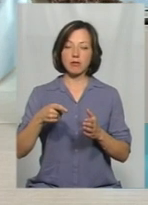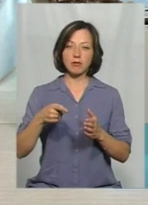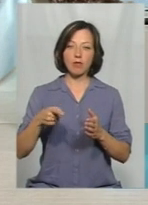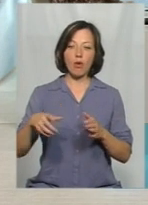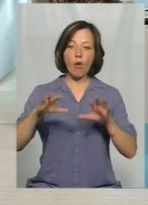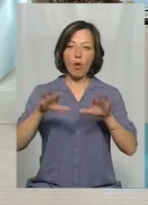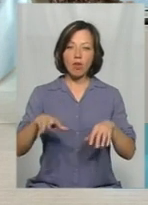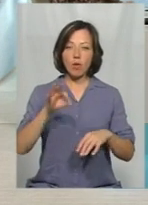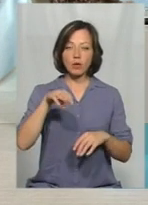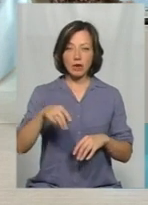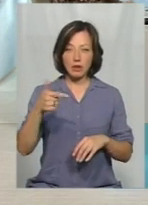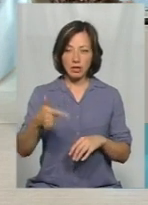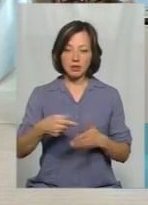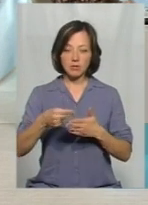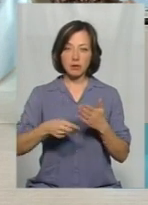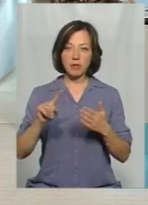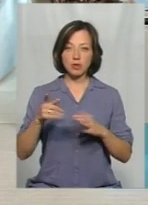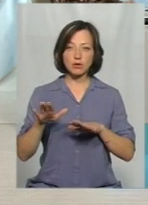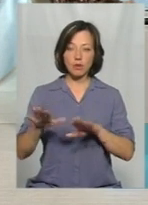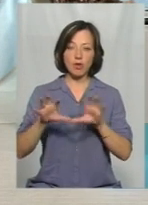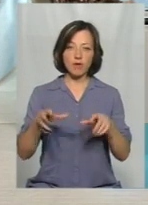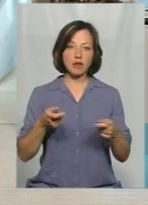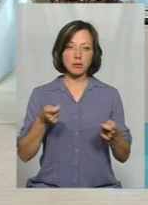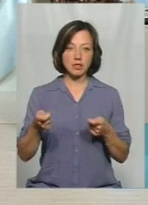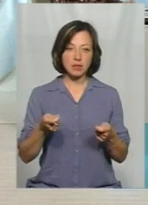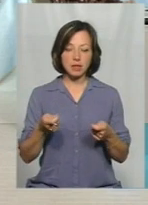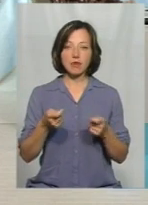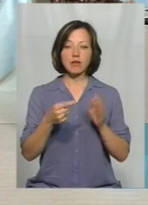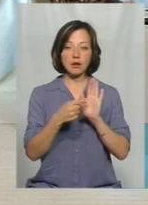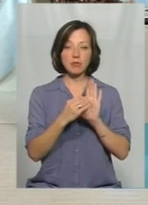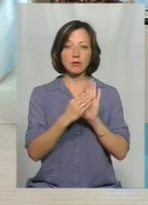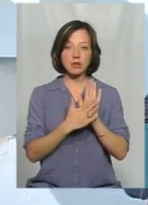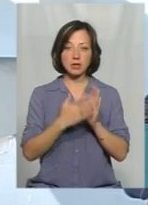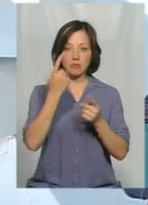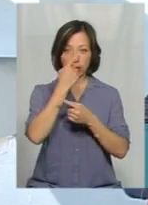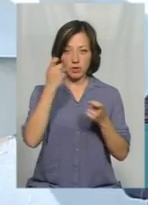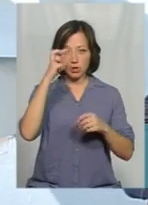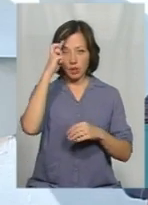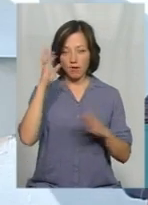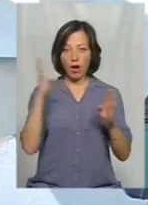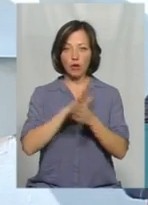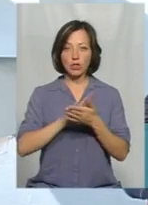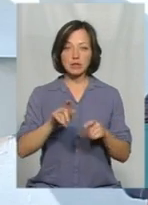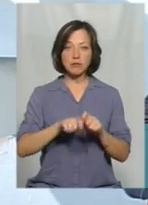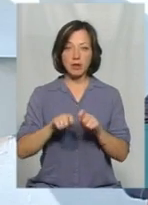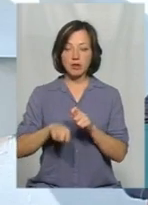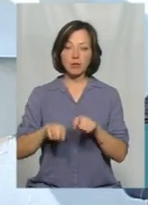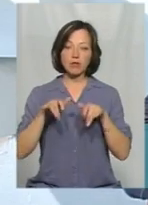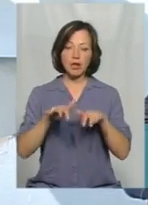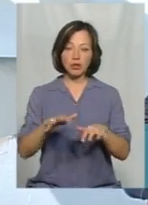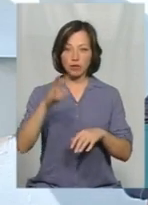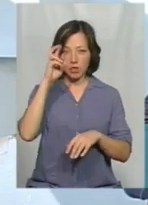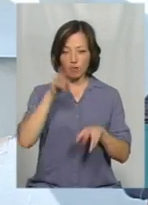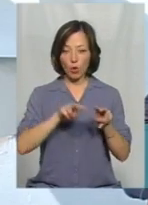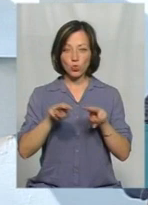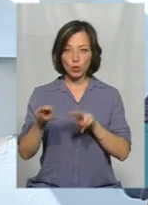територіальних громад за підписом першого заступника голови адміністрації, де вказуємо, що за інформацією Державної калишної інспекції щодо проведення заходів державного